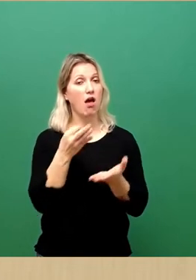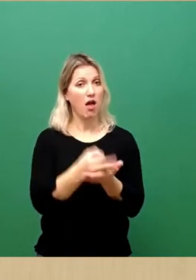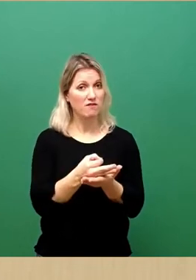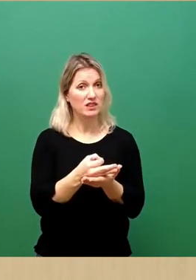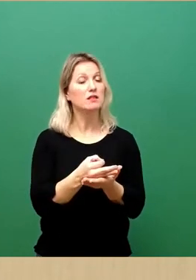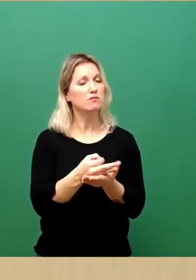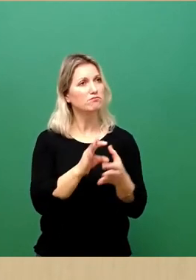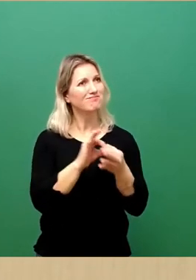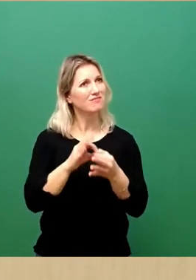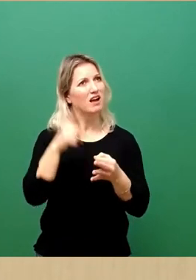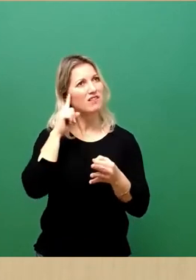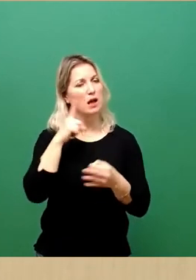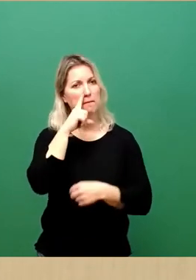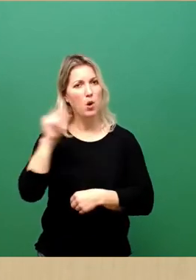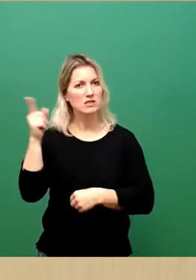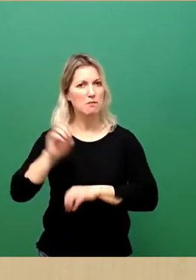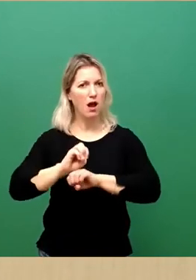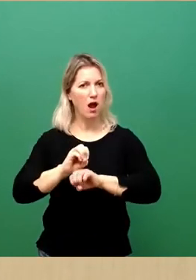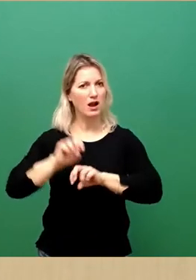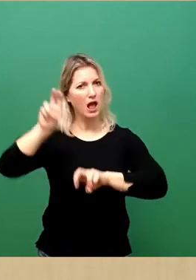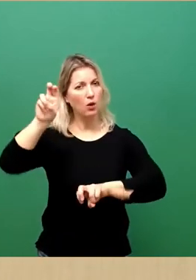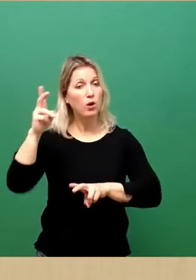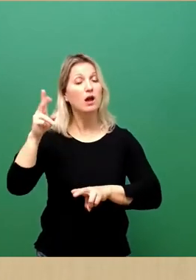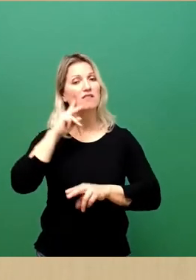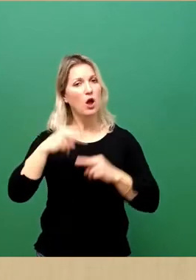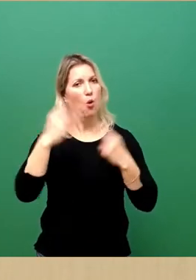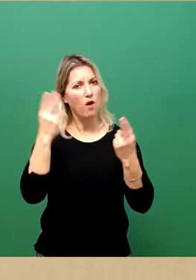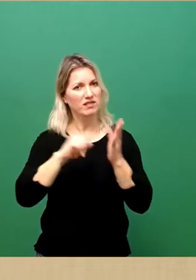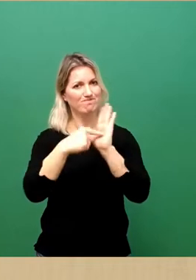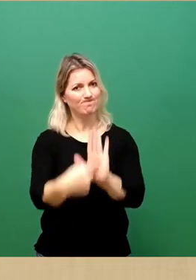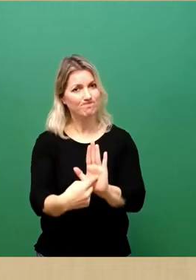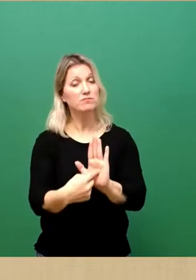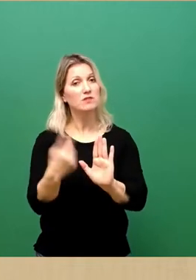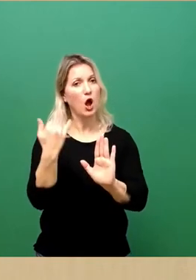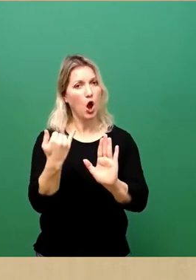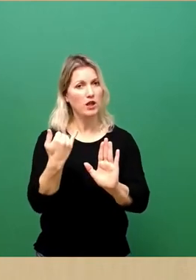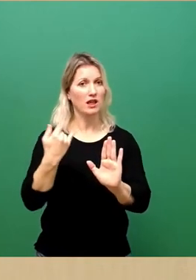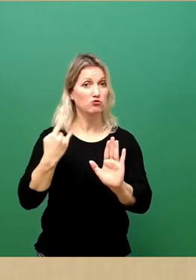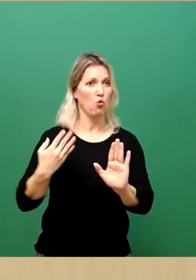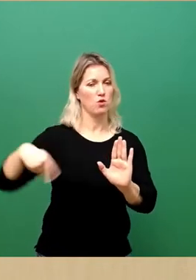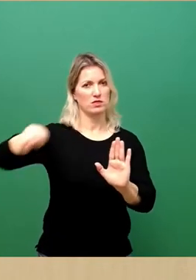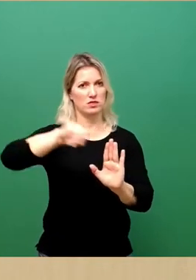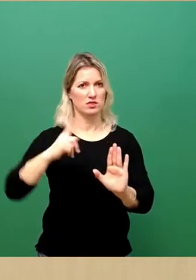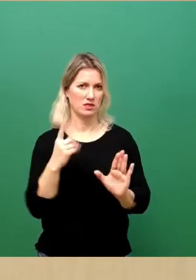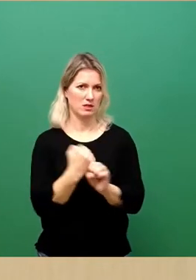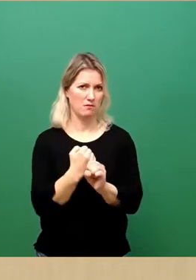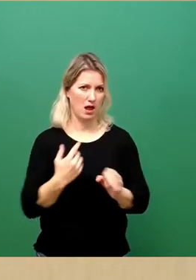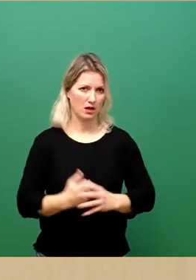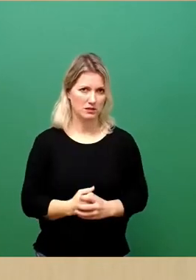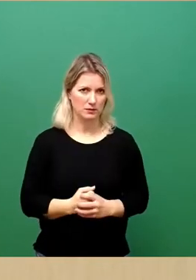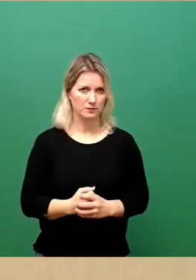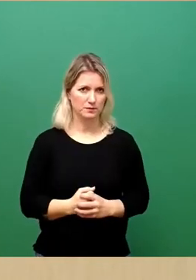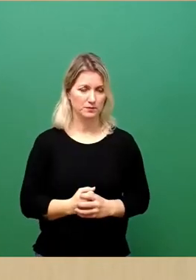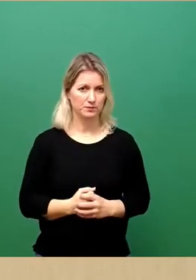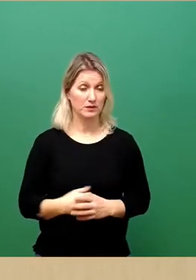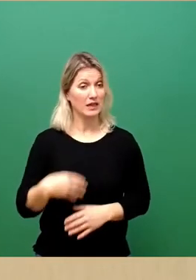Erklärung nach außen hin sichtbar zu zeigen, was heute bereits gelebt wird. Dresden ist auch schon